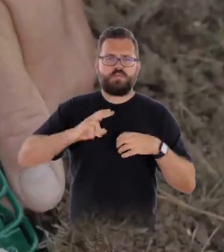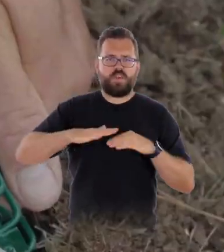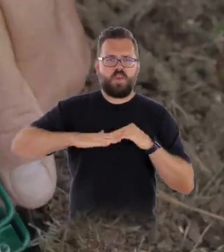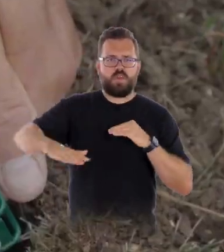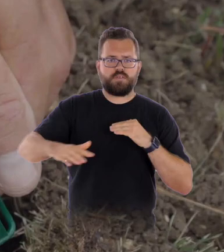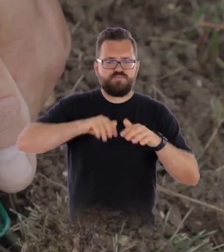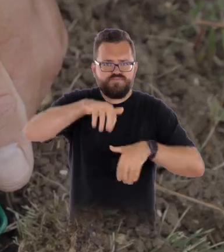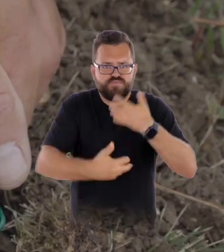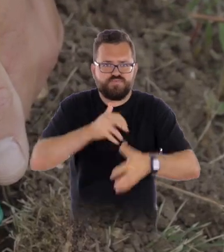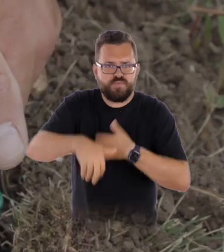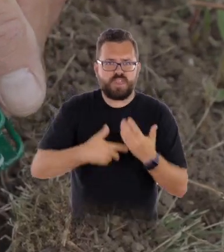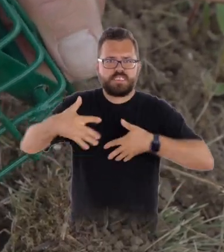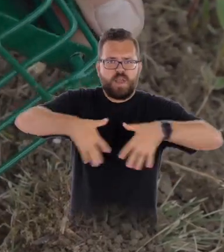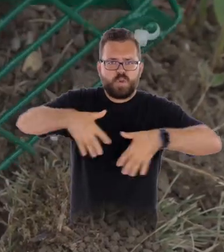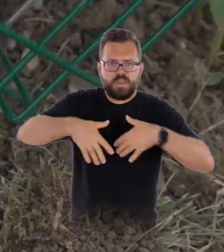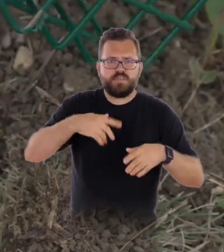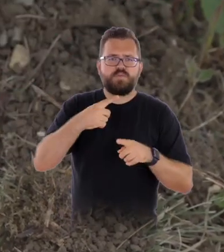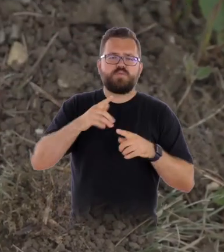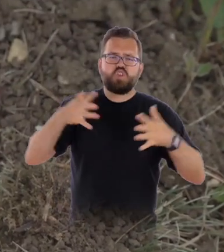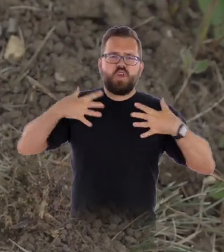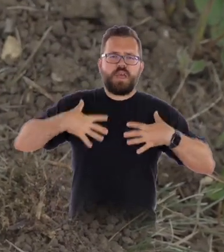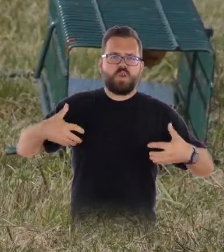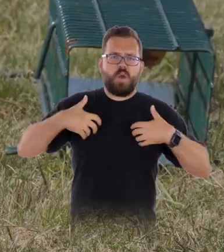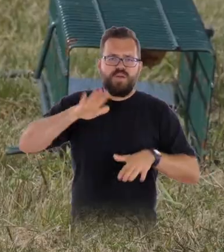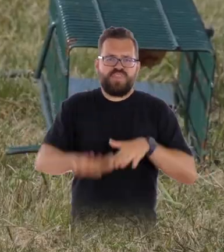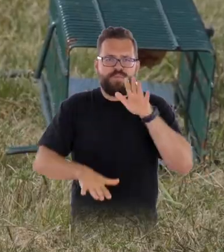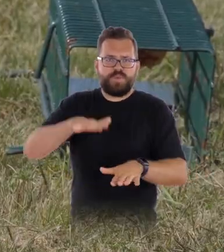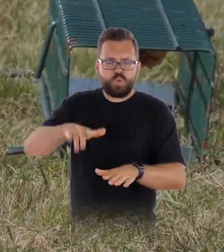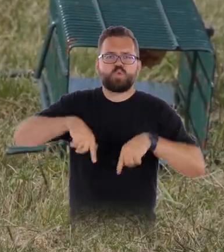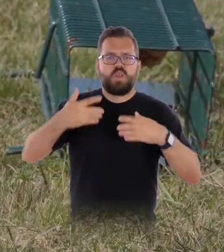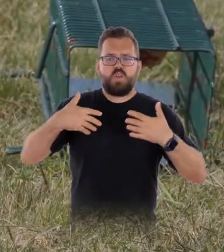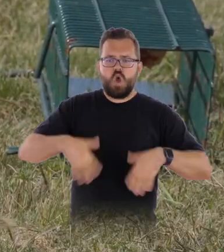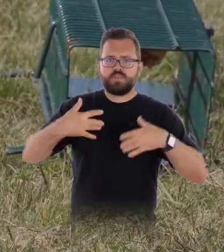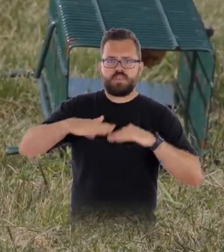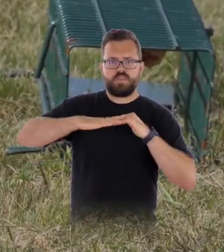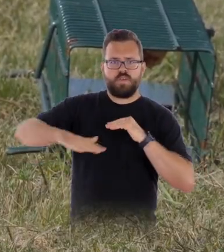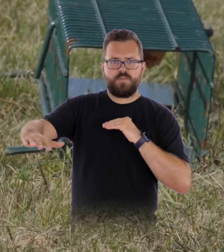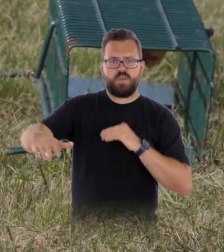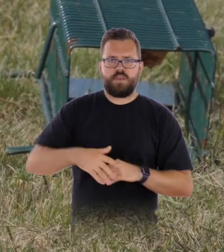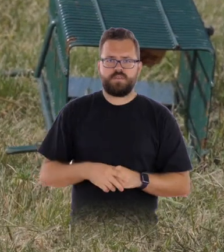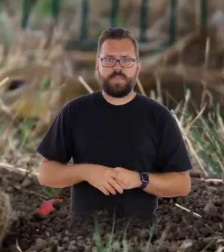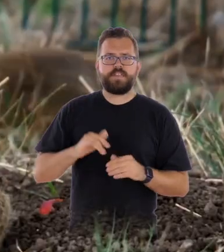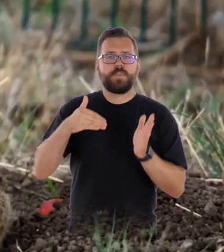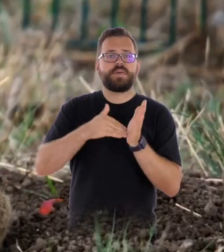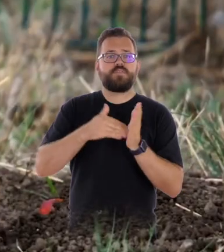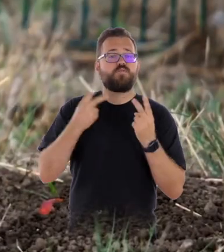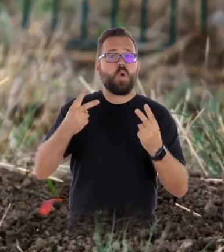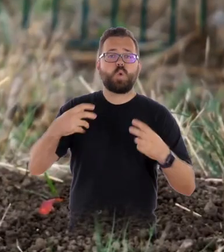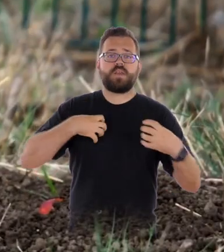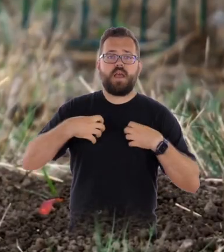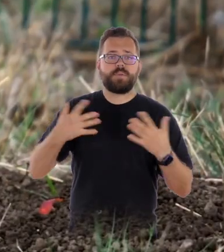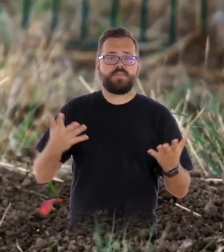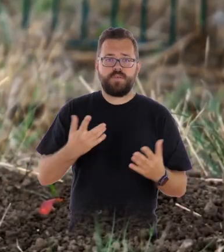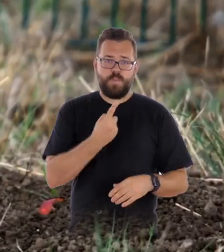átszellőztetésében, és a nagytestű állatok taposása után is lazítja a talajt. Van még egy nagyon fontos